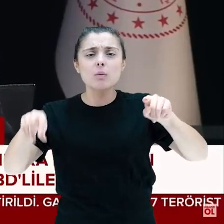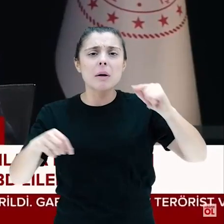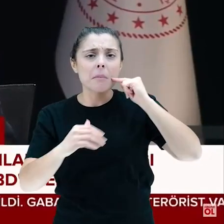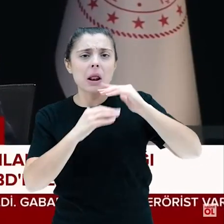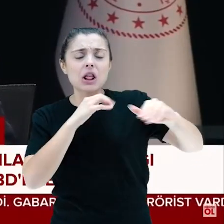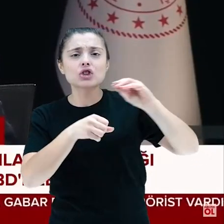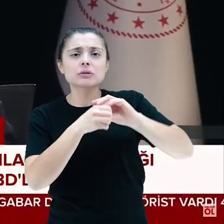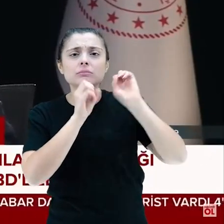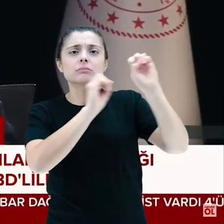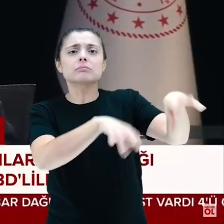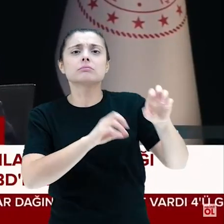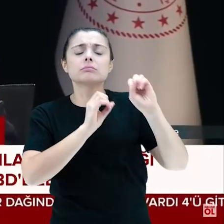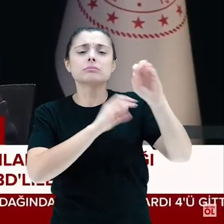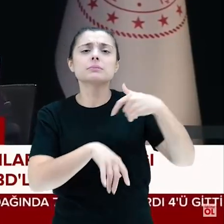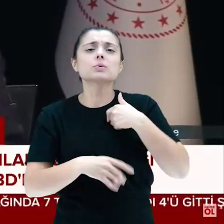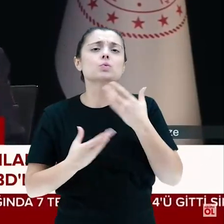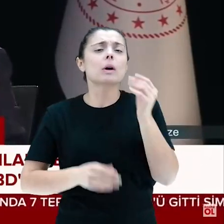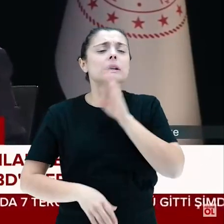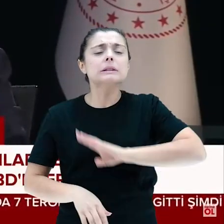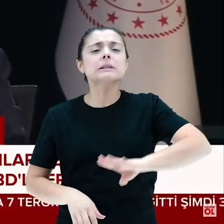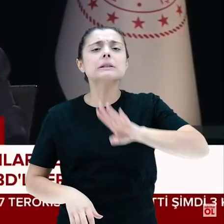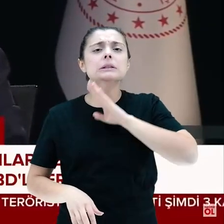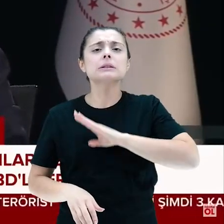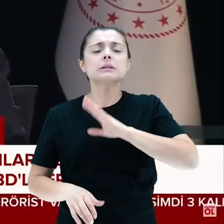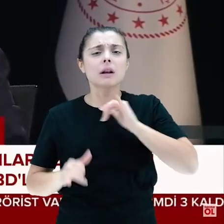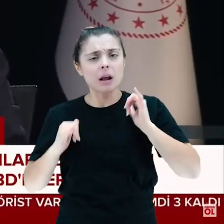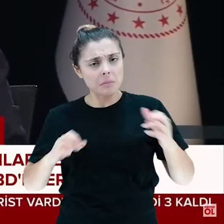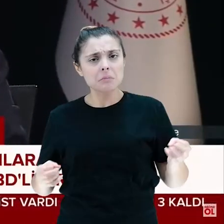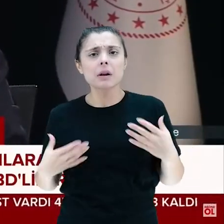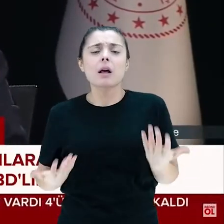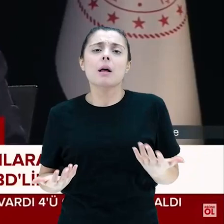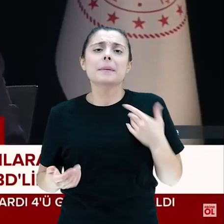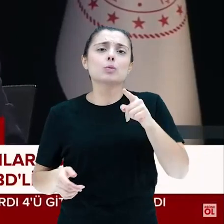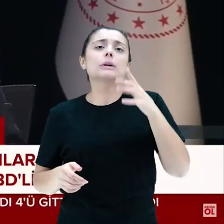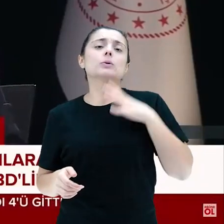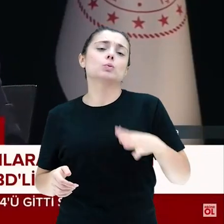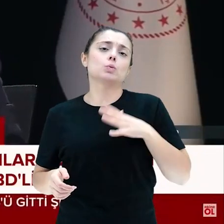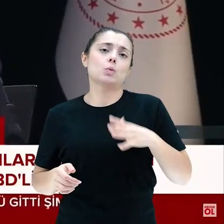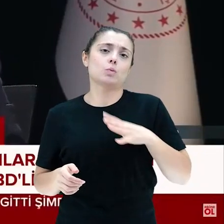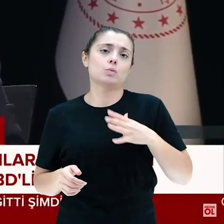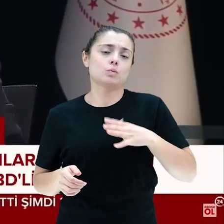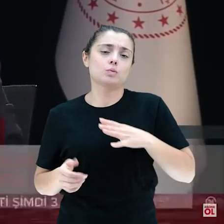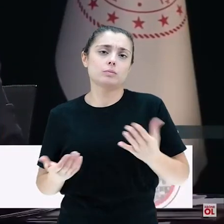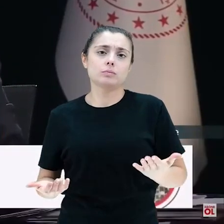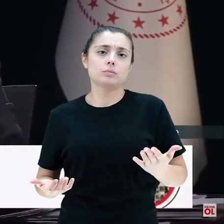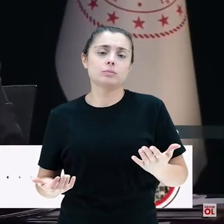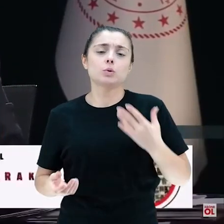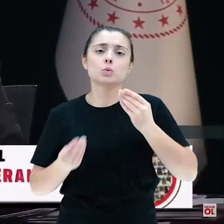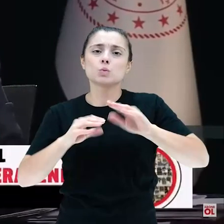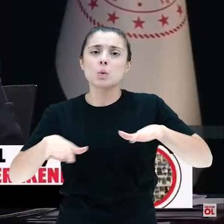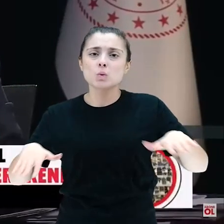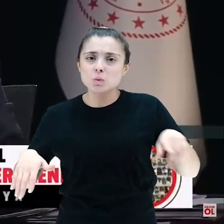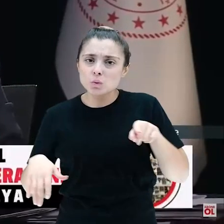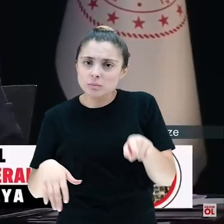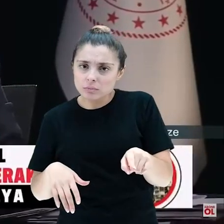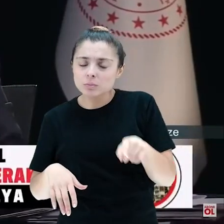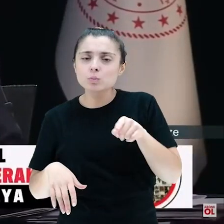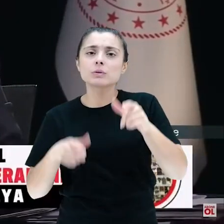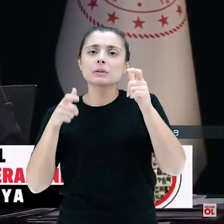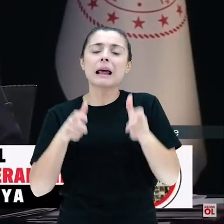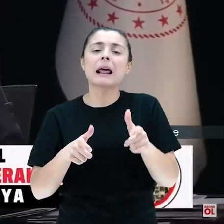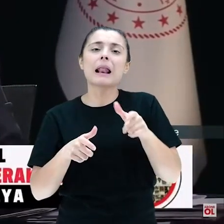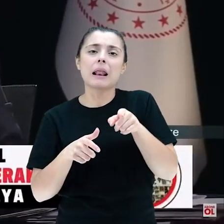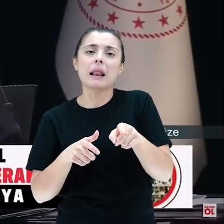akıttılar. Bu milletin içine akıttılar. Biz çok çektik, bizim yakamızdan düşün artık. Biz bunu istiyoruz. Artık çocuklarımız,